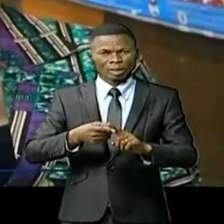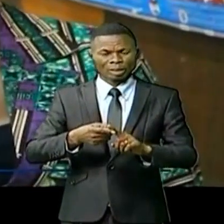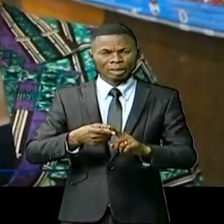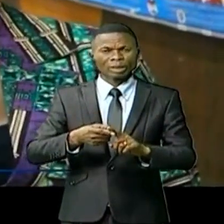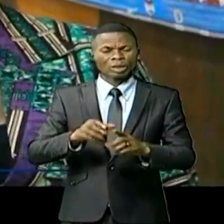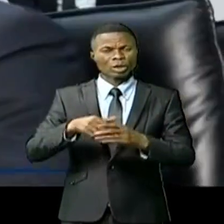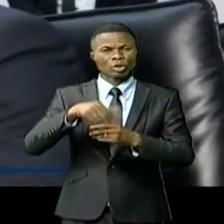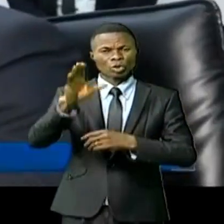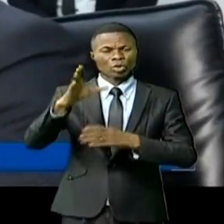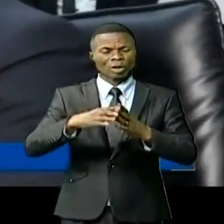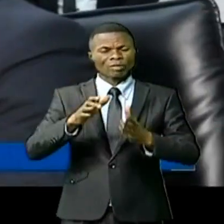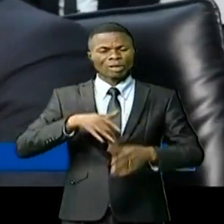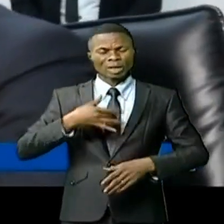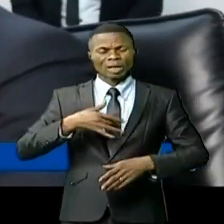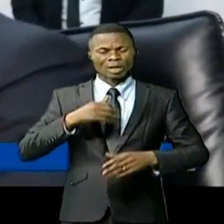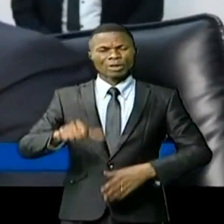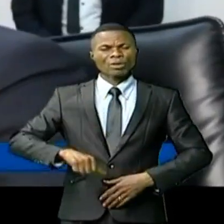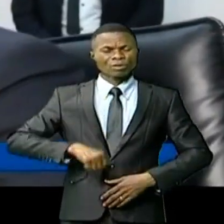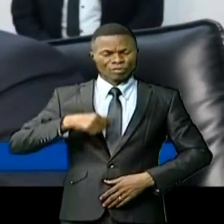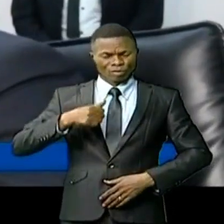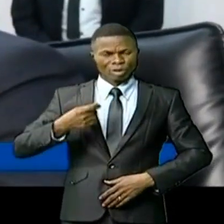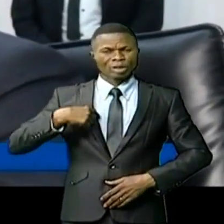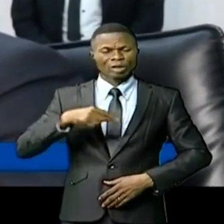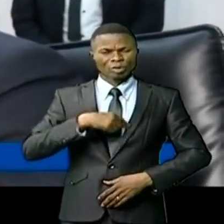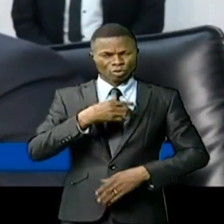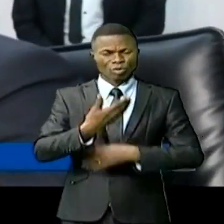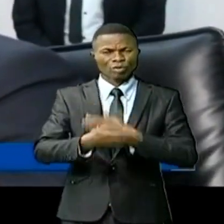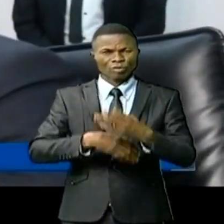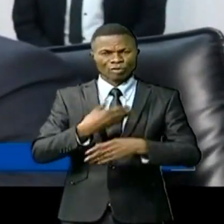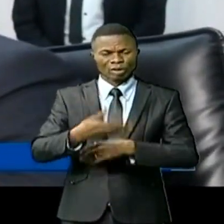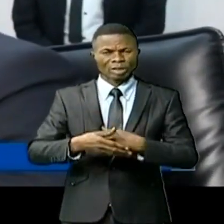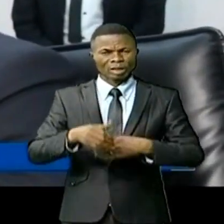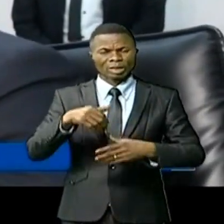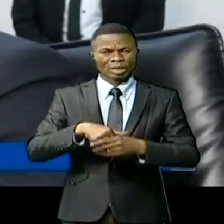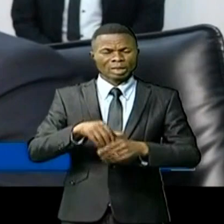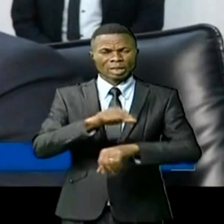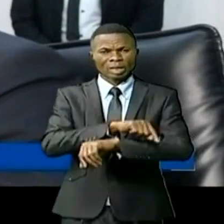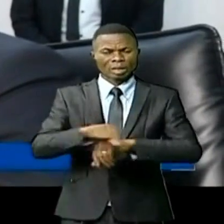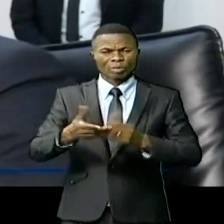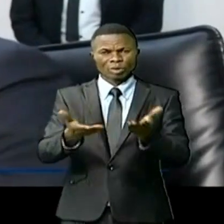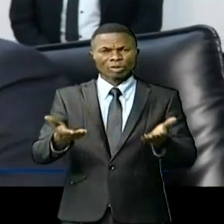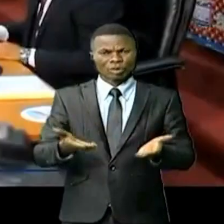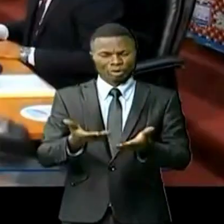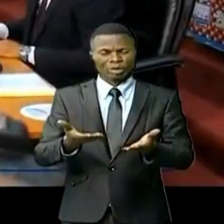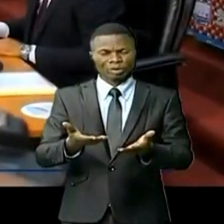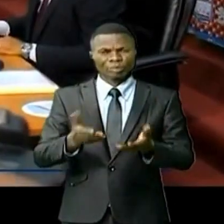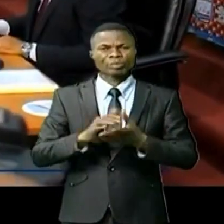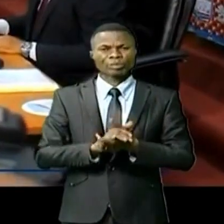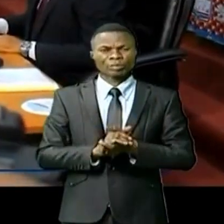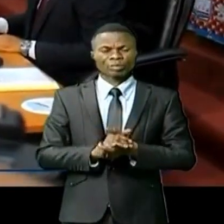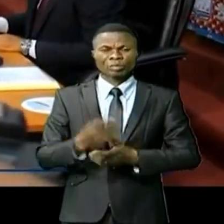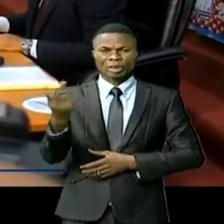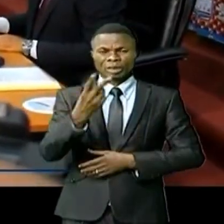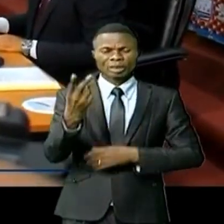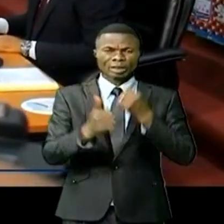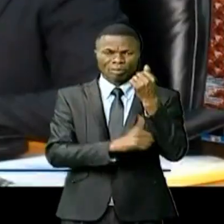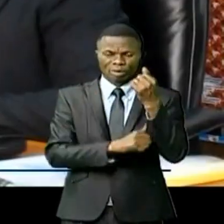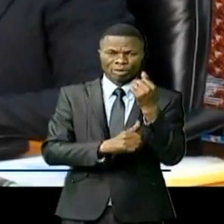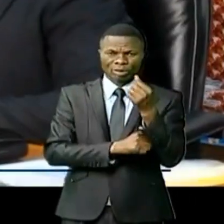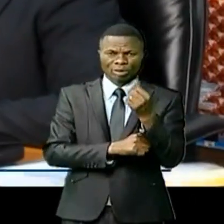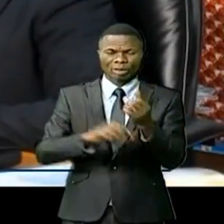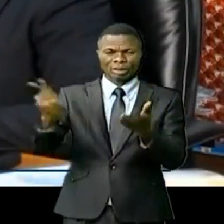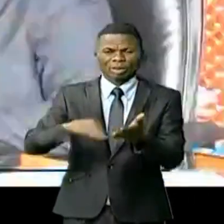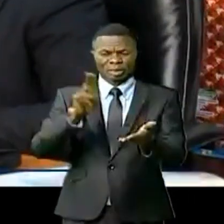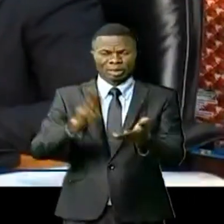avec le sentiment que nous avons accompli notre mission. Les deux personnalités vont paraffer les